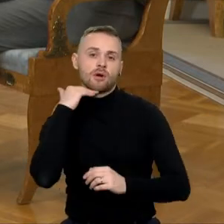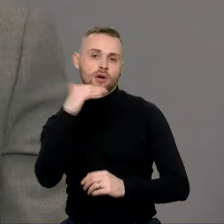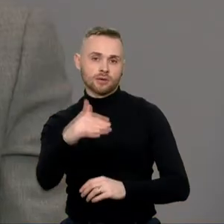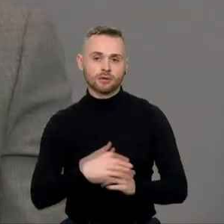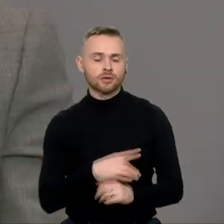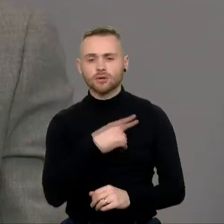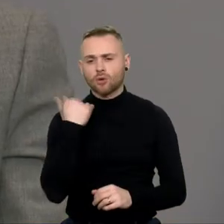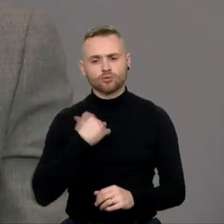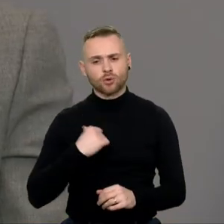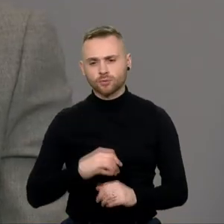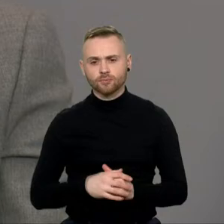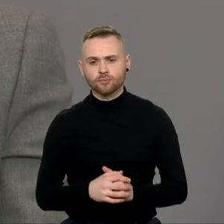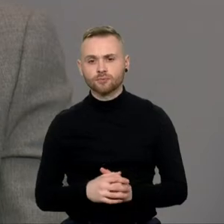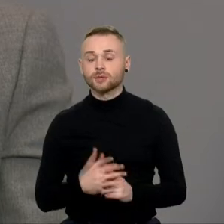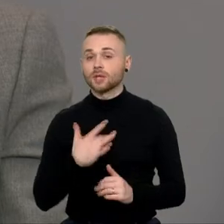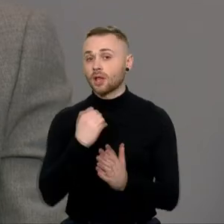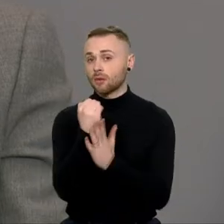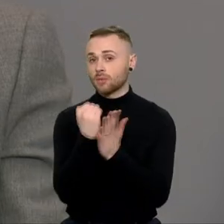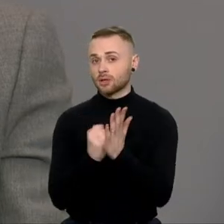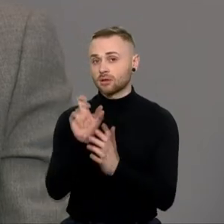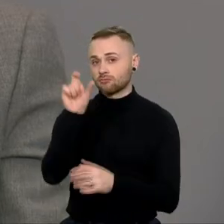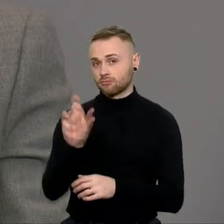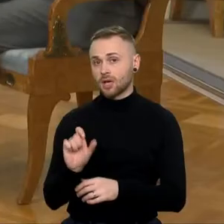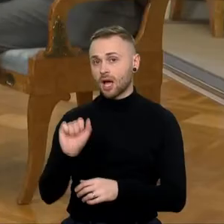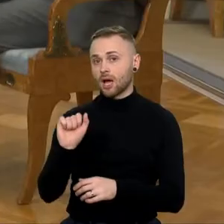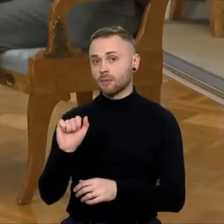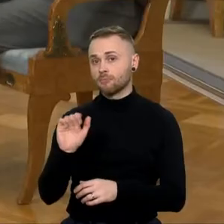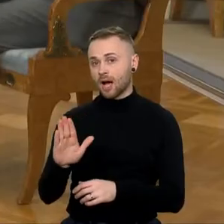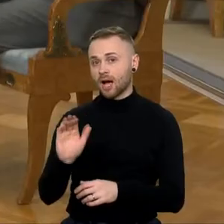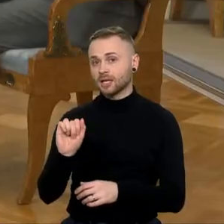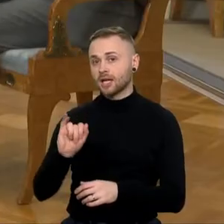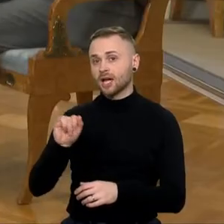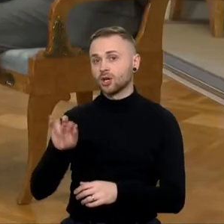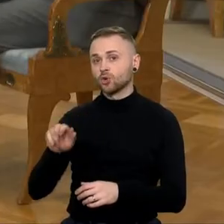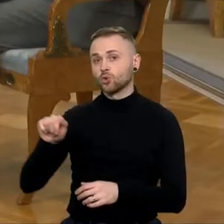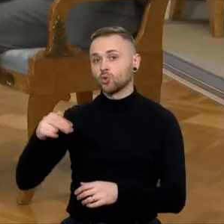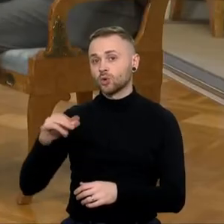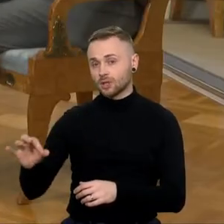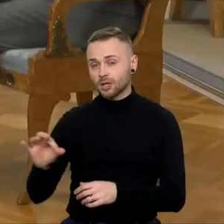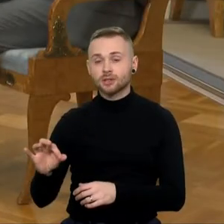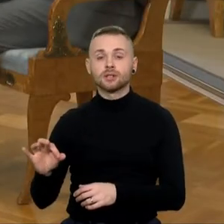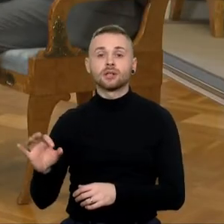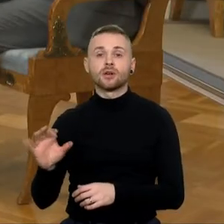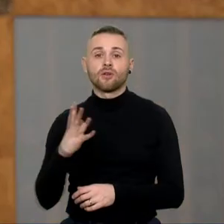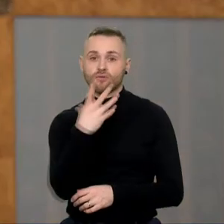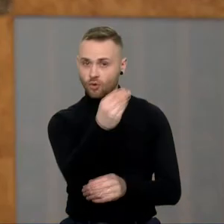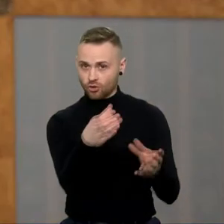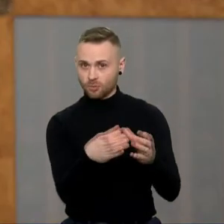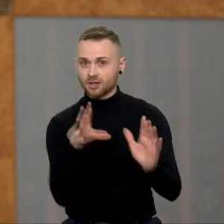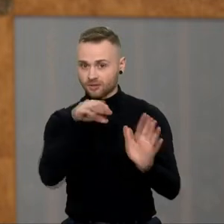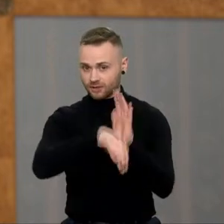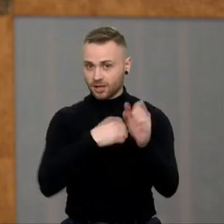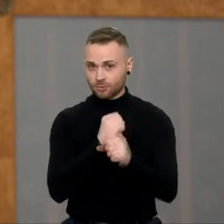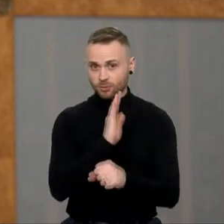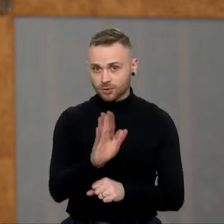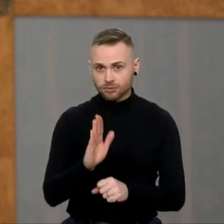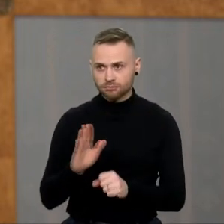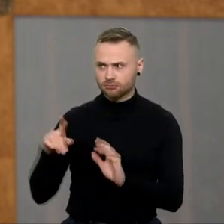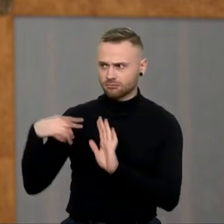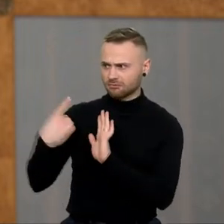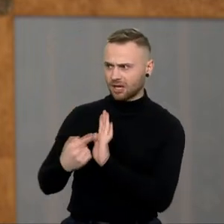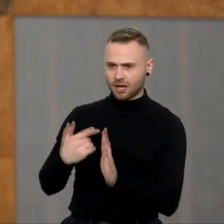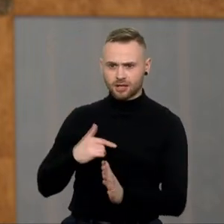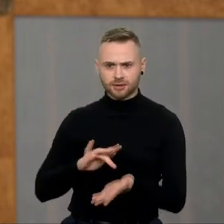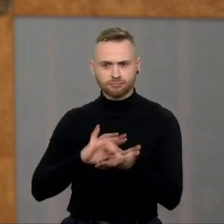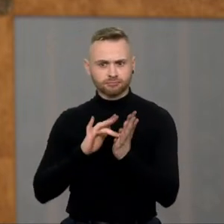žmonių. Ar galėtų ambasadorius bajarūnas dirbti jūsų komandai? Aš apie tai tikrai negalvoju. Jūsų klausimas mane užklūpo